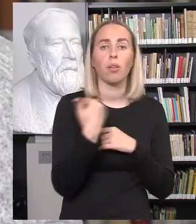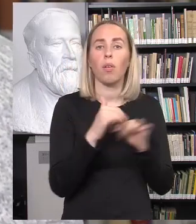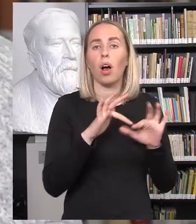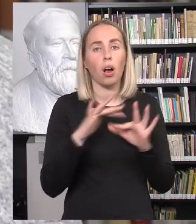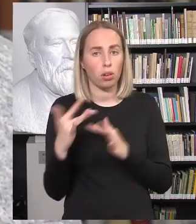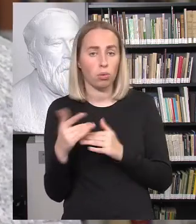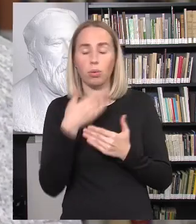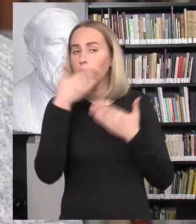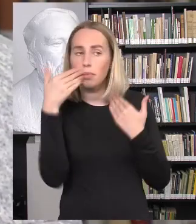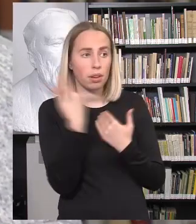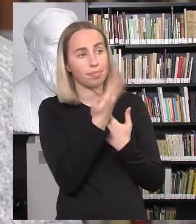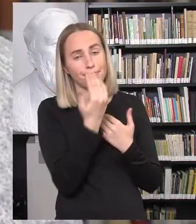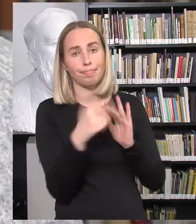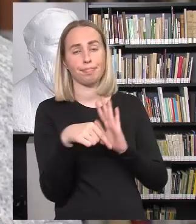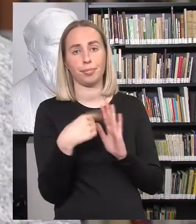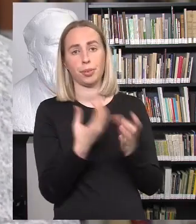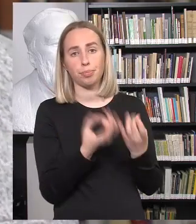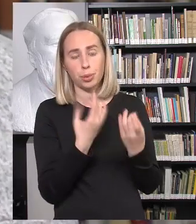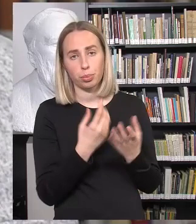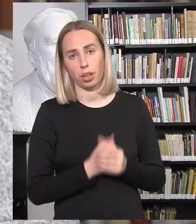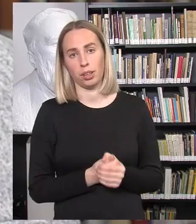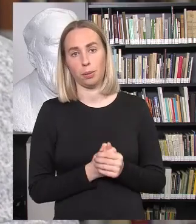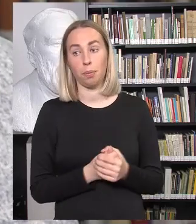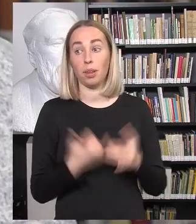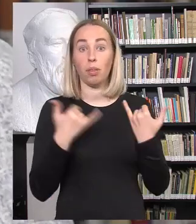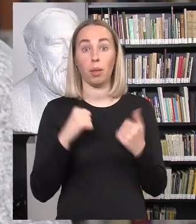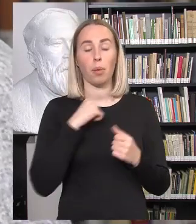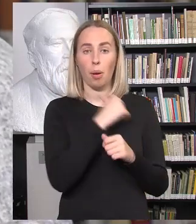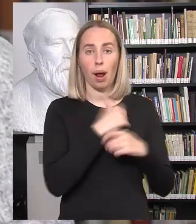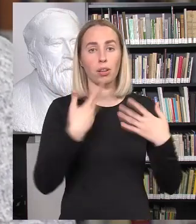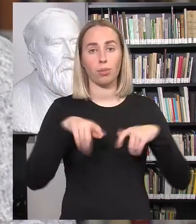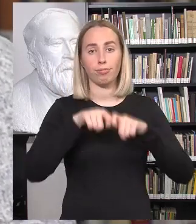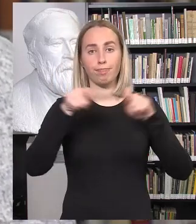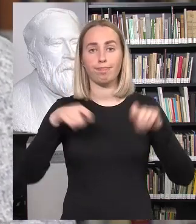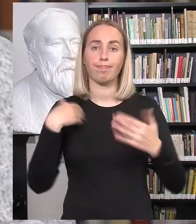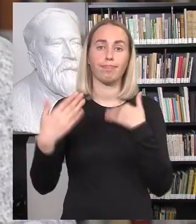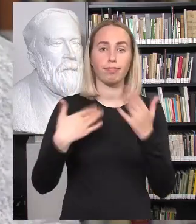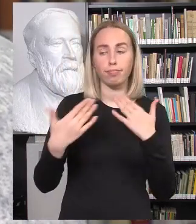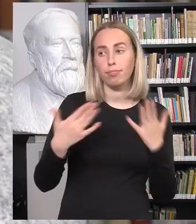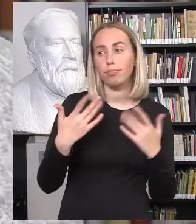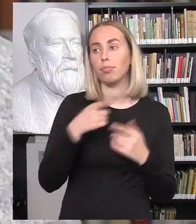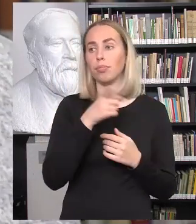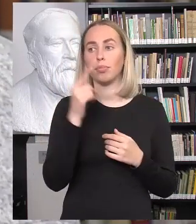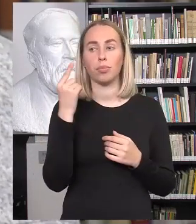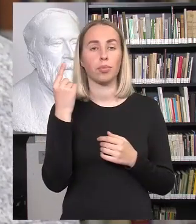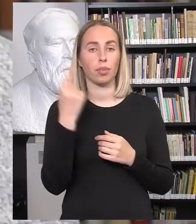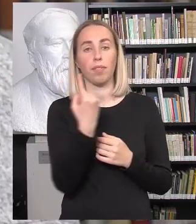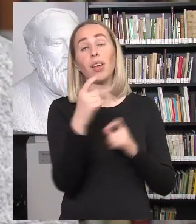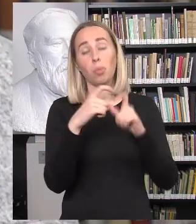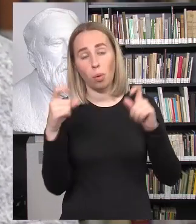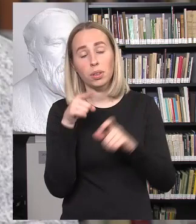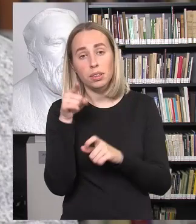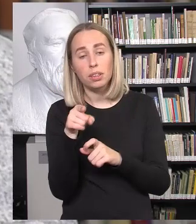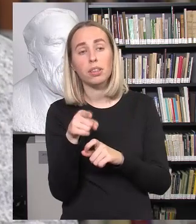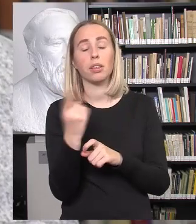nėra, tai ateikite kalbėti. Tai jie patys pradeda dabar kutį kalbėti ir jie išgirsta, būtent ta viena mokyklų apie, kurią aš klybėjau,